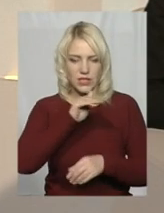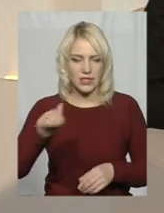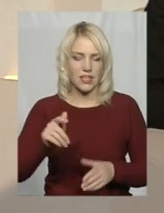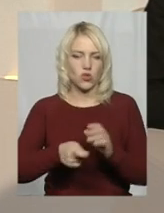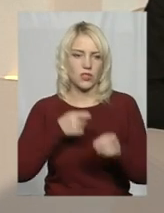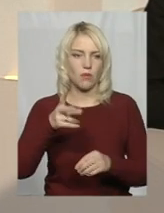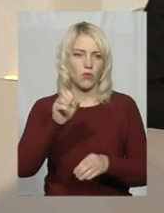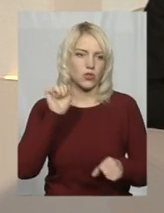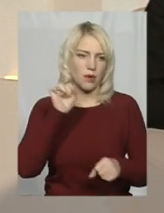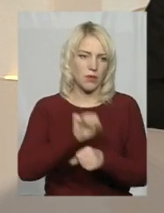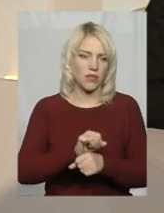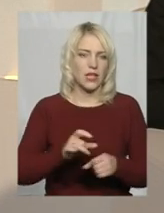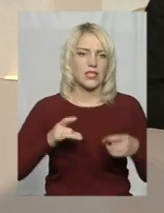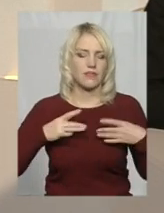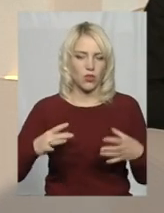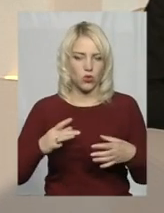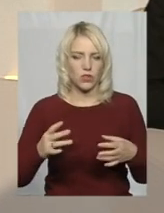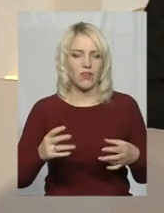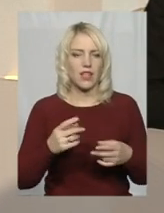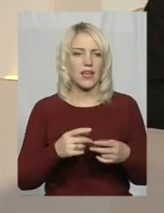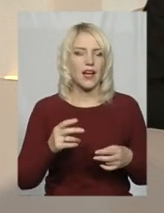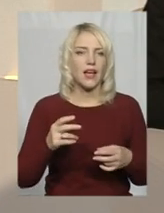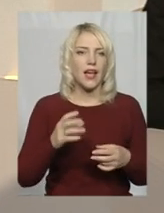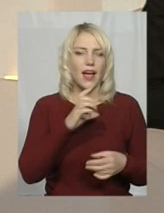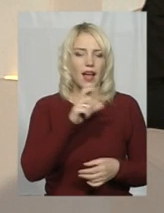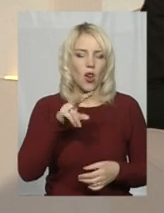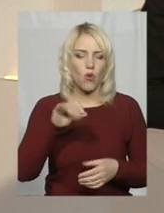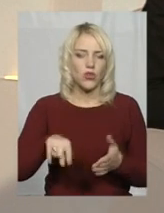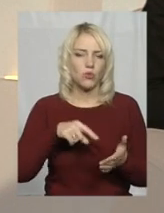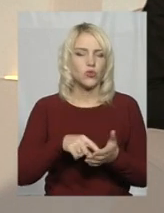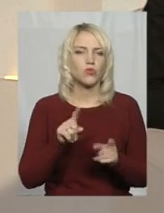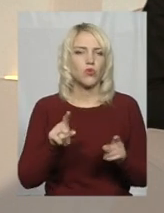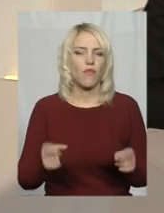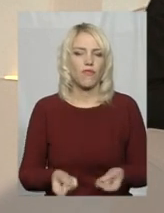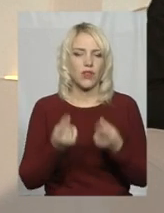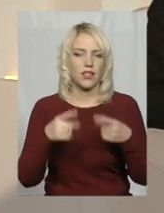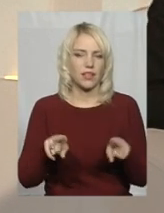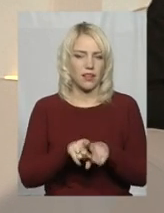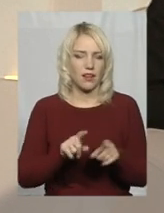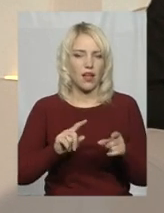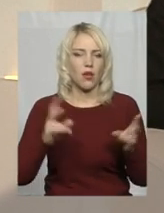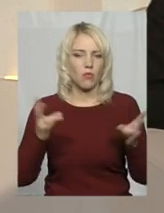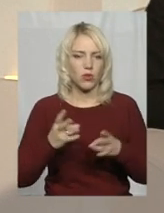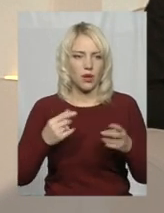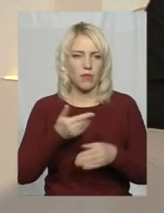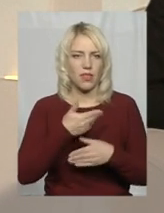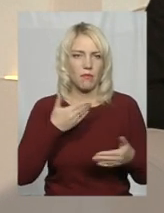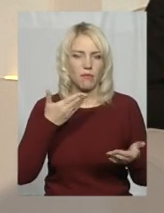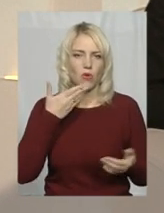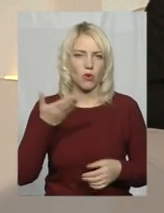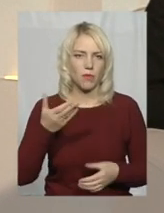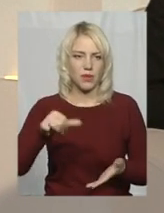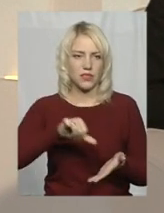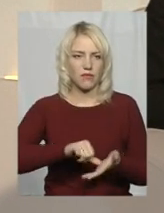розповсюдження святкування Хиловна у місті. Чому виникла потреба в такій заяві, нам прокоментував представник